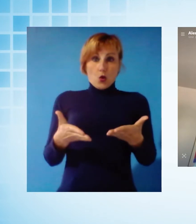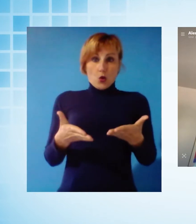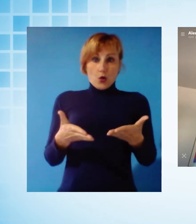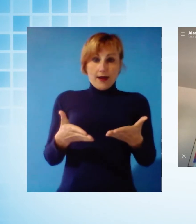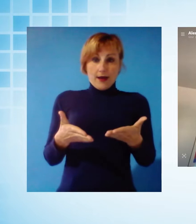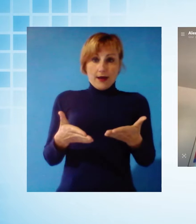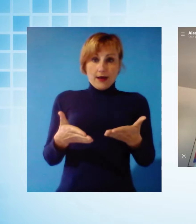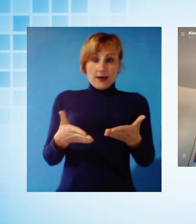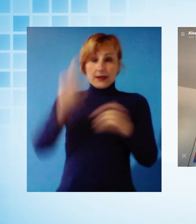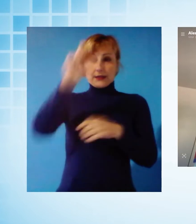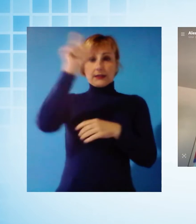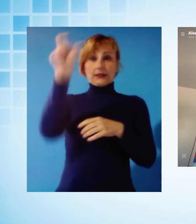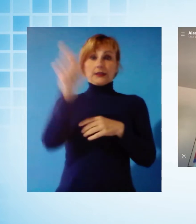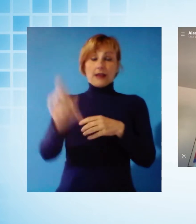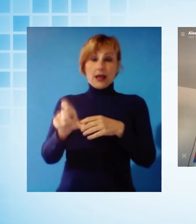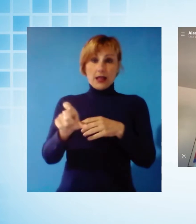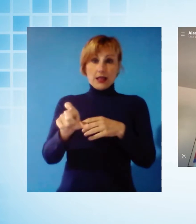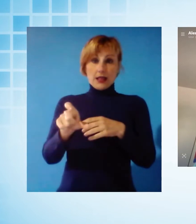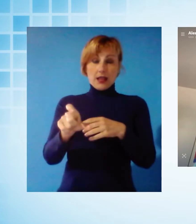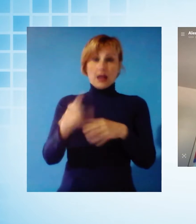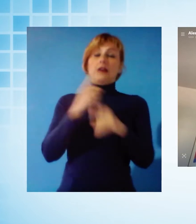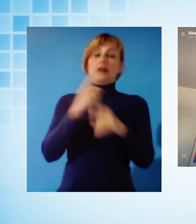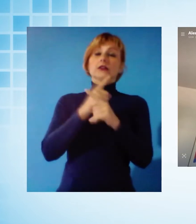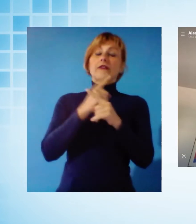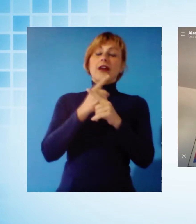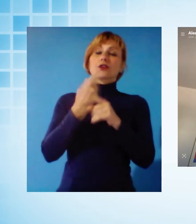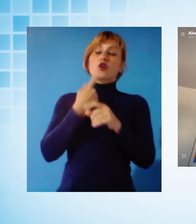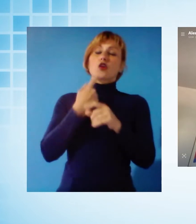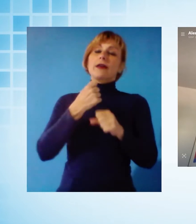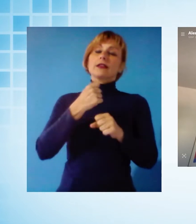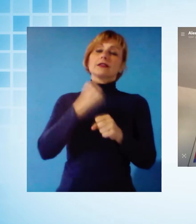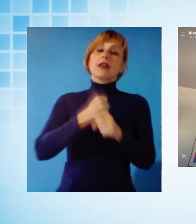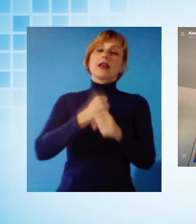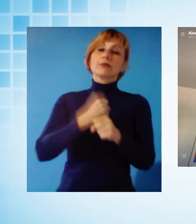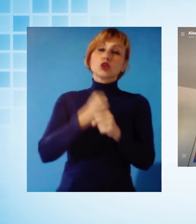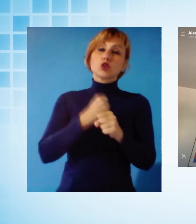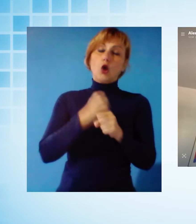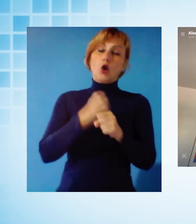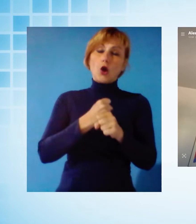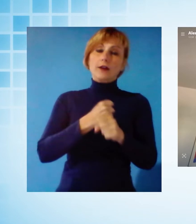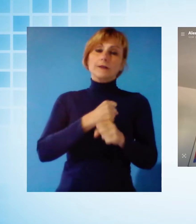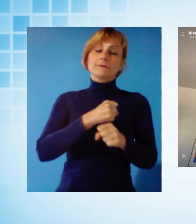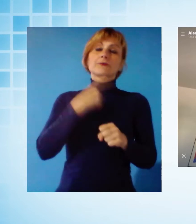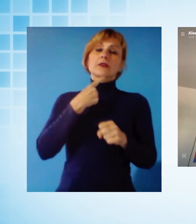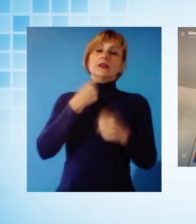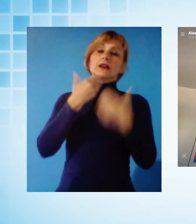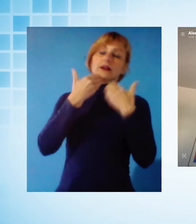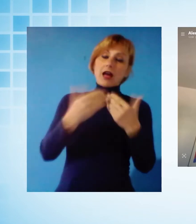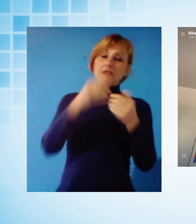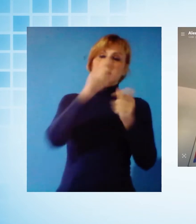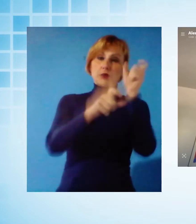'Italia, dovrebbe essere debitore di questi donatori